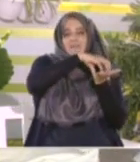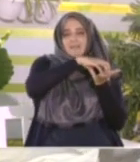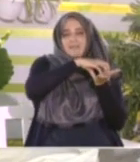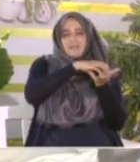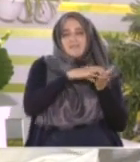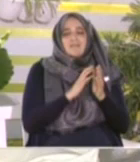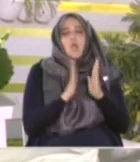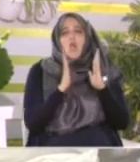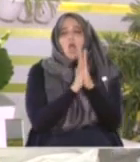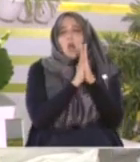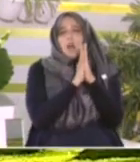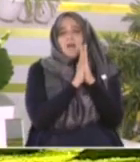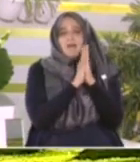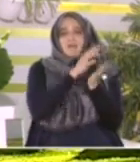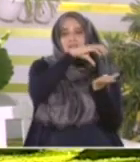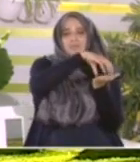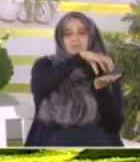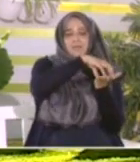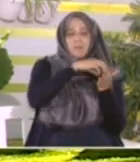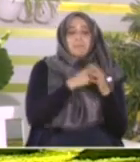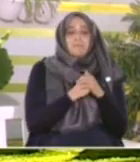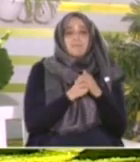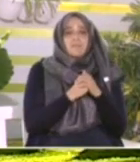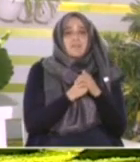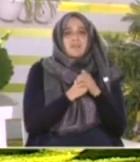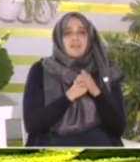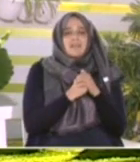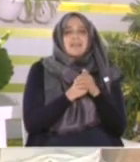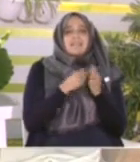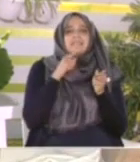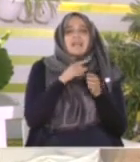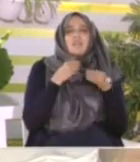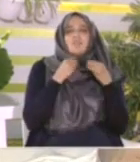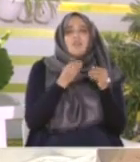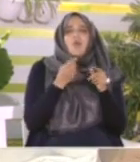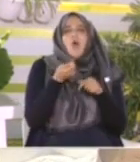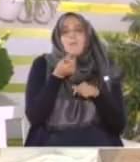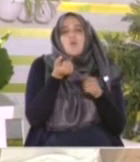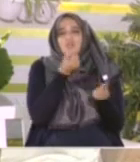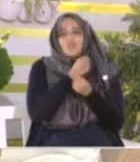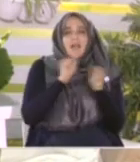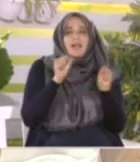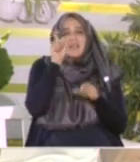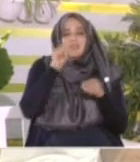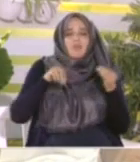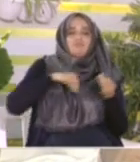ملتصقة بالبيت العتيق وكان في ذلك حرج والناس يطفون